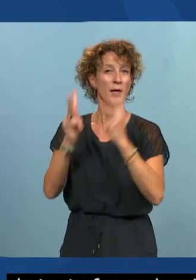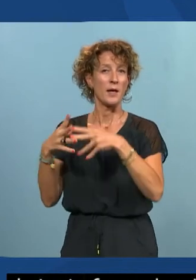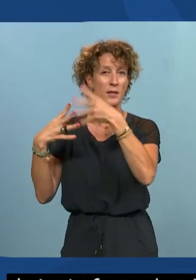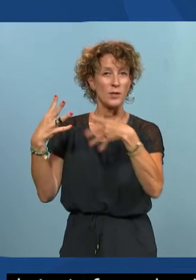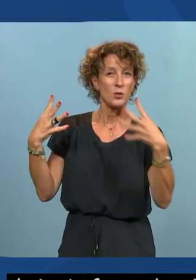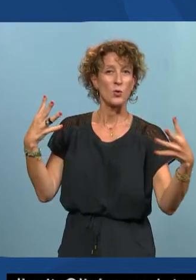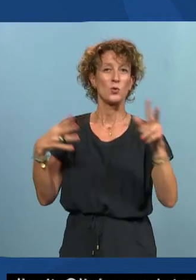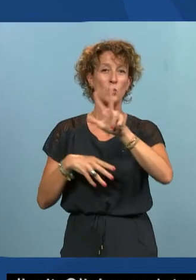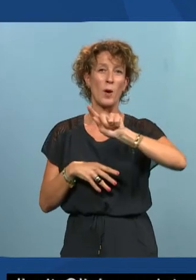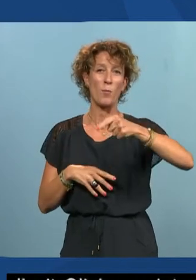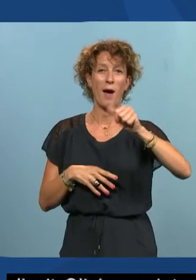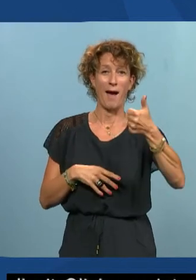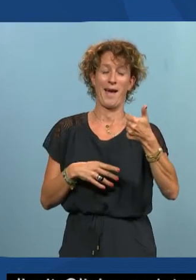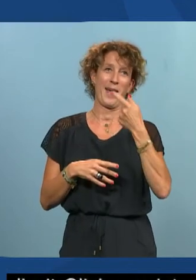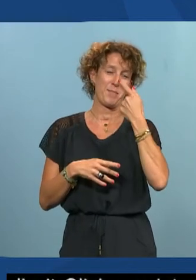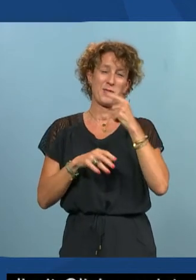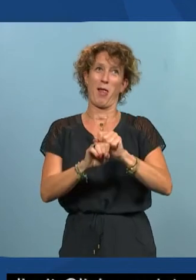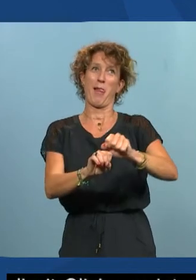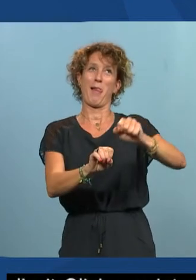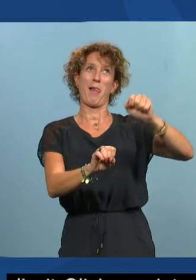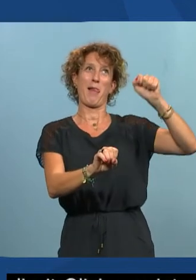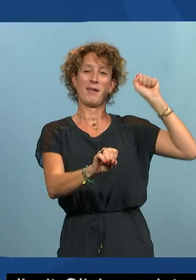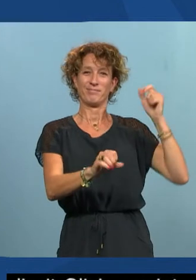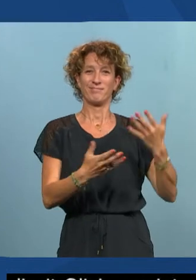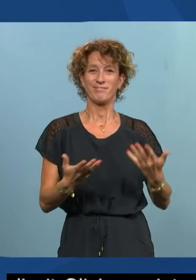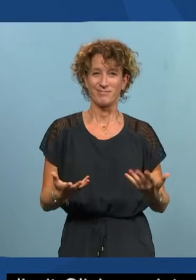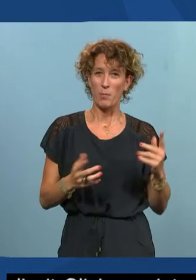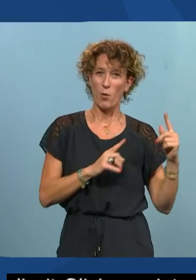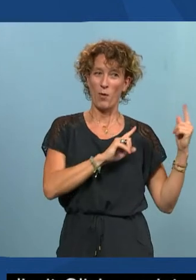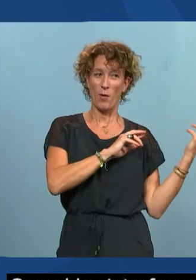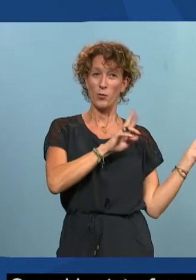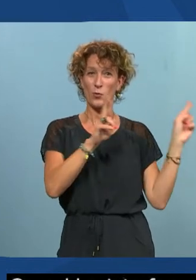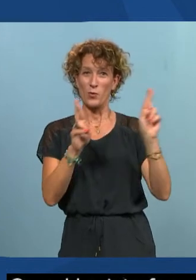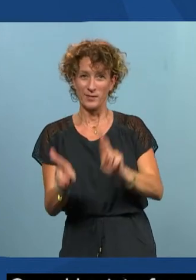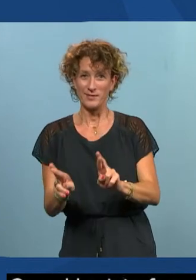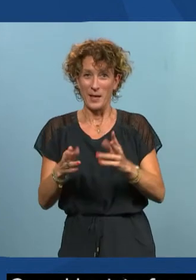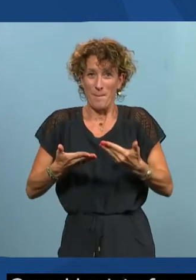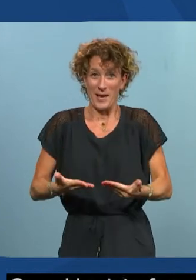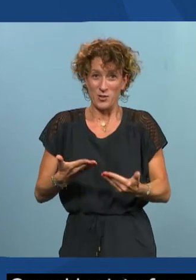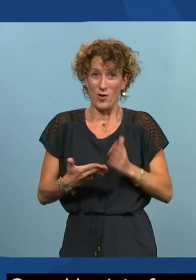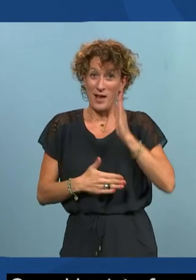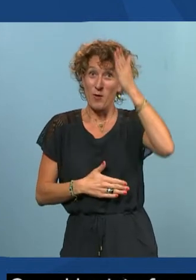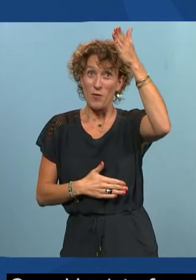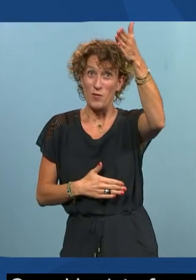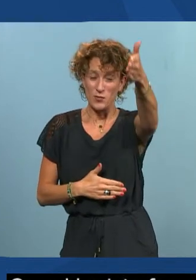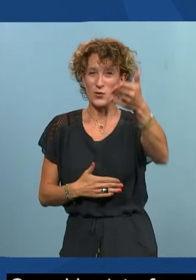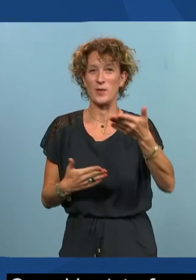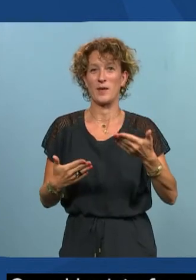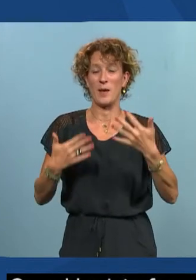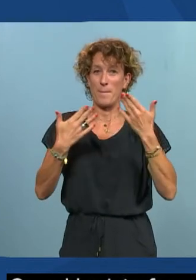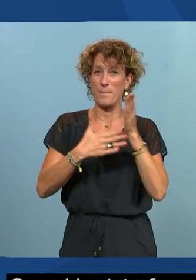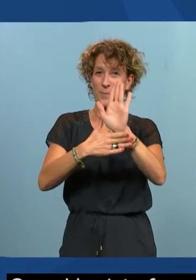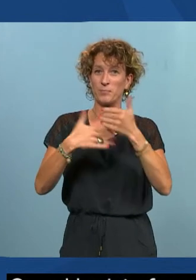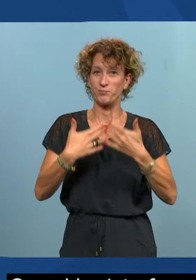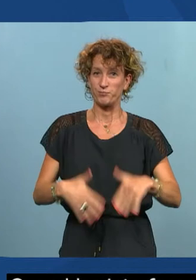ça n'aura génit pas là aussi c'était au siècle dernier donc pour revenir dans le présent et dans le futur c'est fini pour la présentation